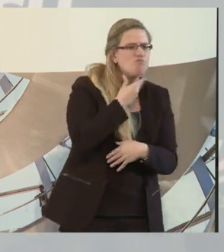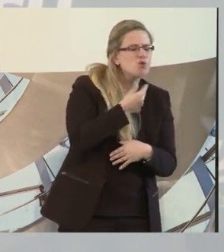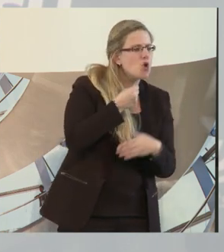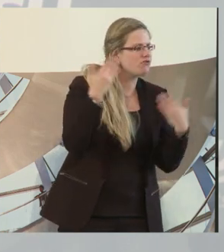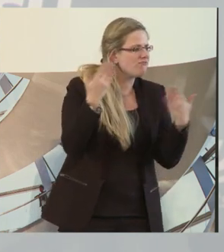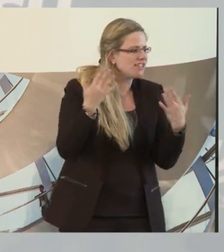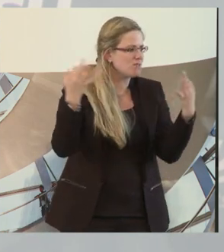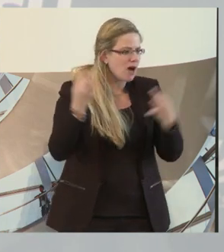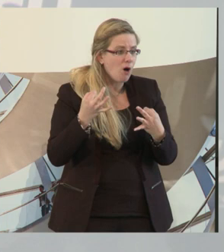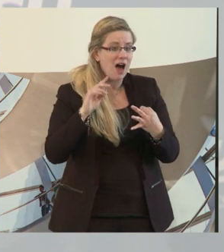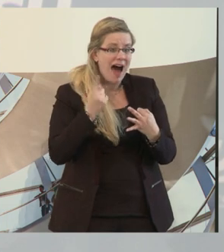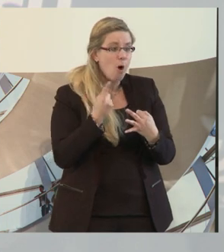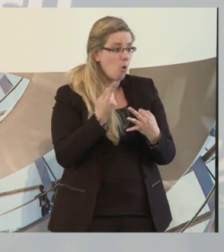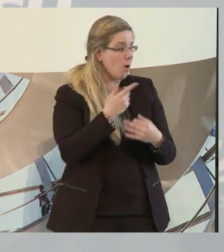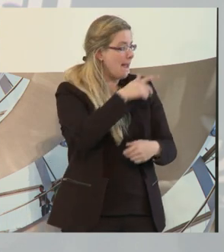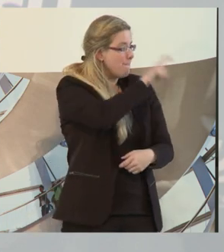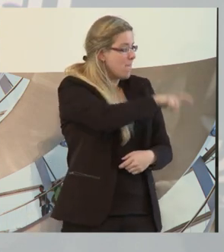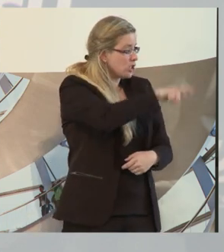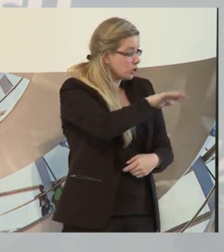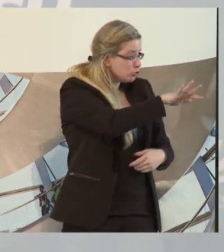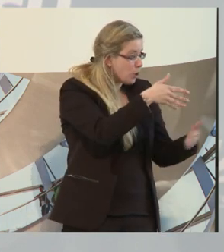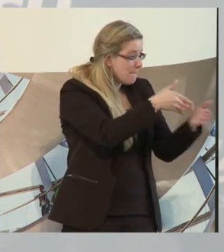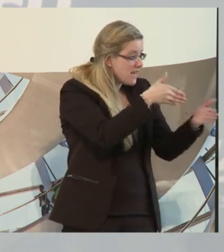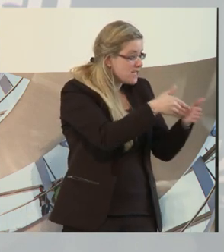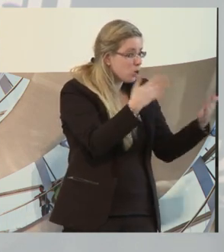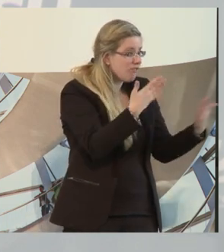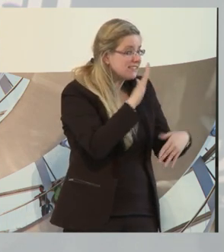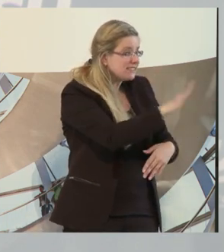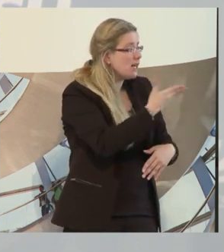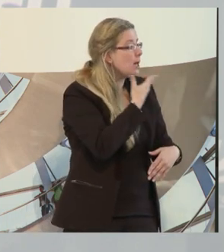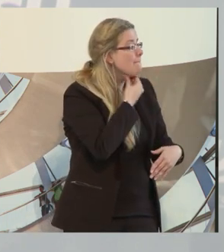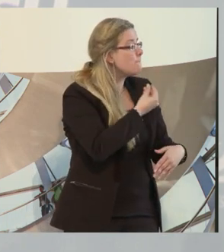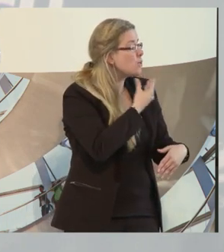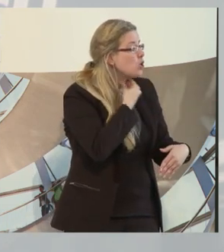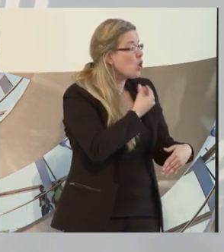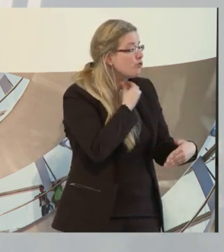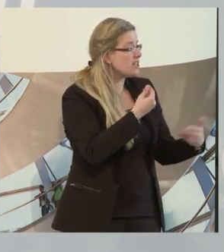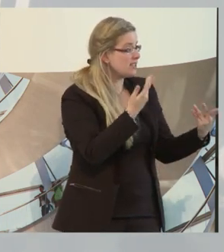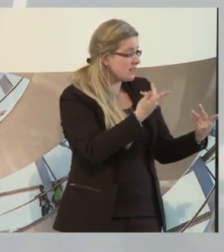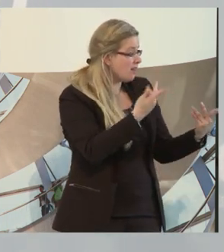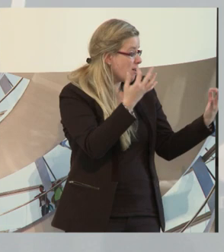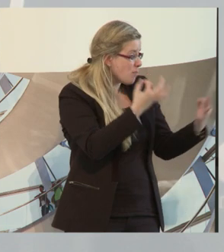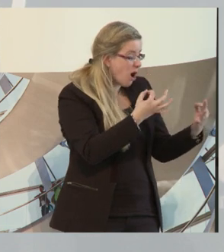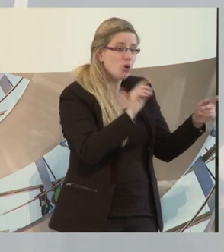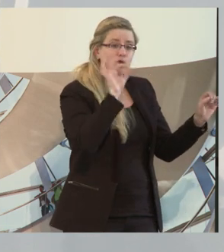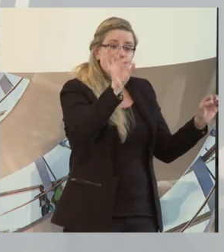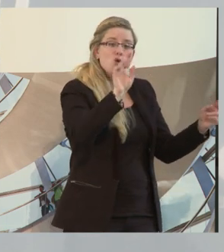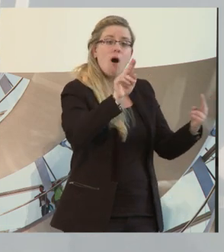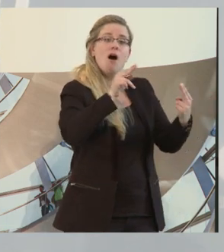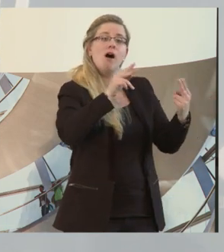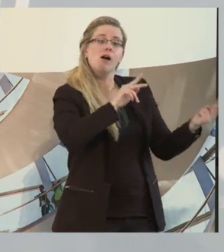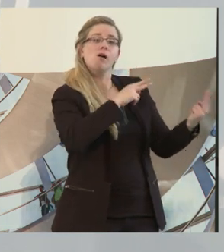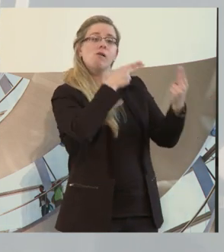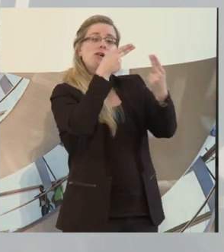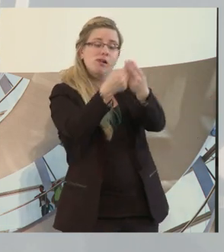und was brauchen die Menschen mit Behinderung ganz individuell, damit sie die Bedürfnisse des Unternehmens erfüllen können. Und das